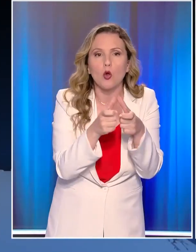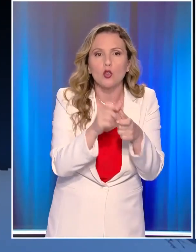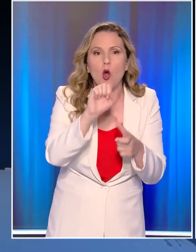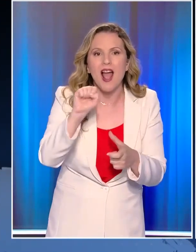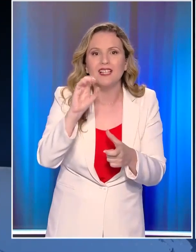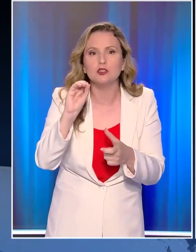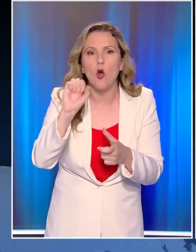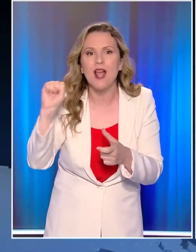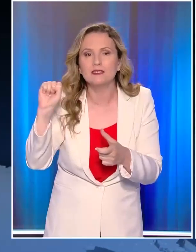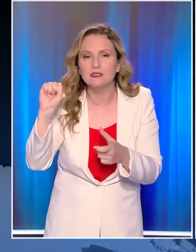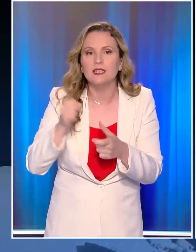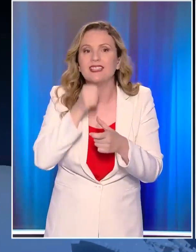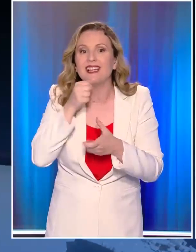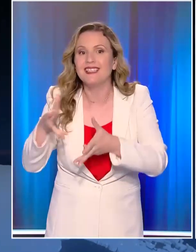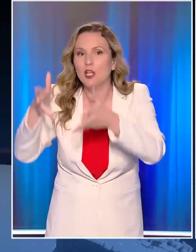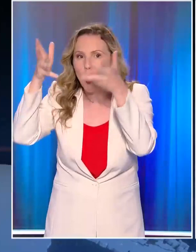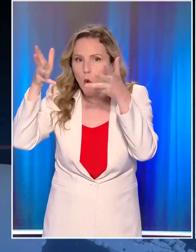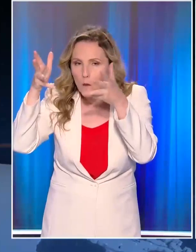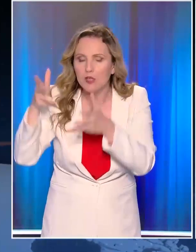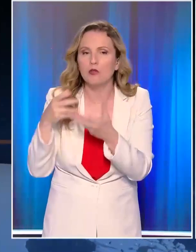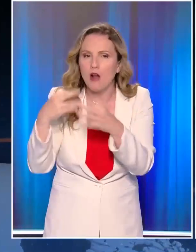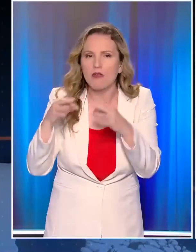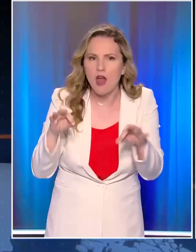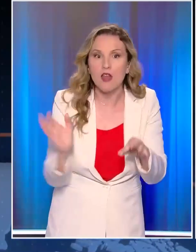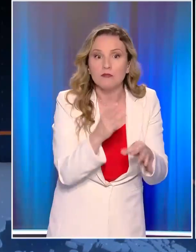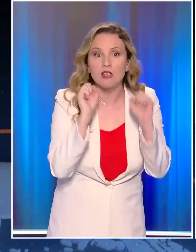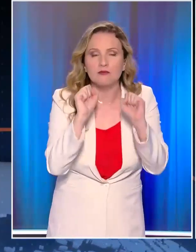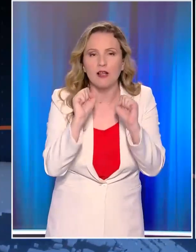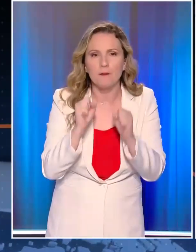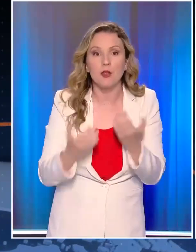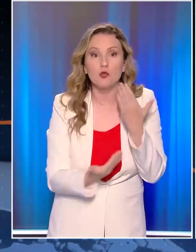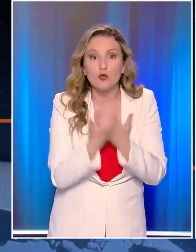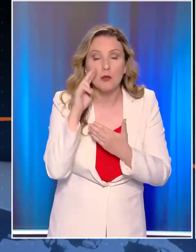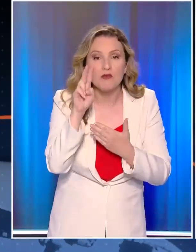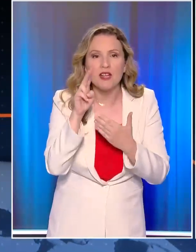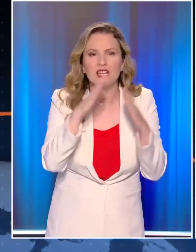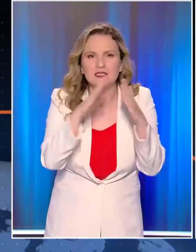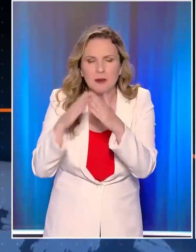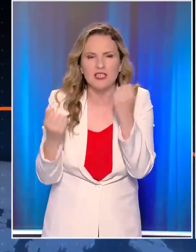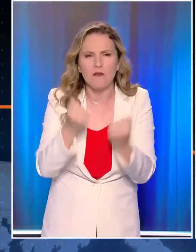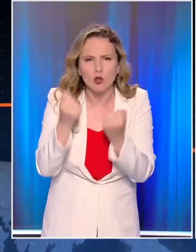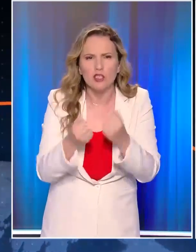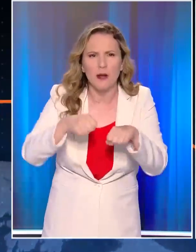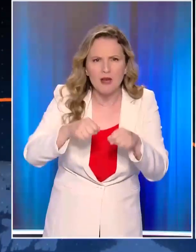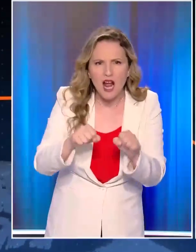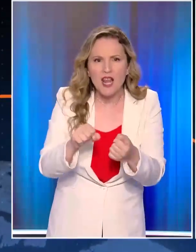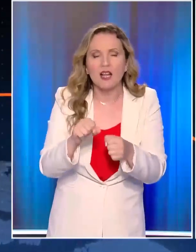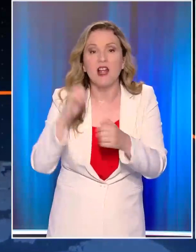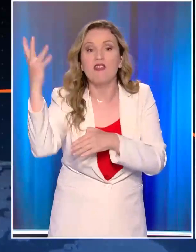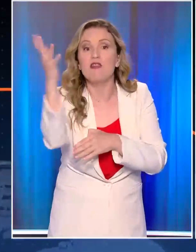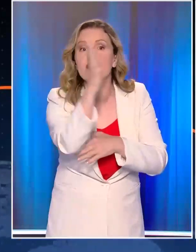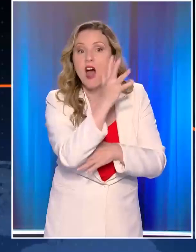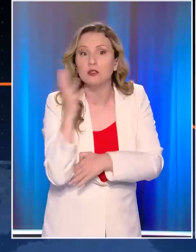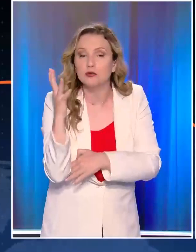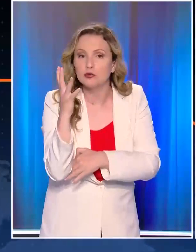γυροκομείο. Με το πρώτο φως της ημέρας φάνηκε το μέγεθος της καταστροφής. Σπίτια, περιουσίες ανθρώπων, αυτοκίνητα, μηχανάκια αλλά και ένα δάσος